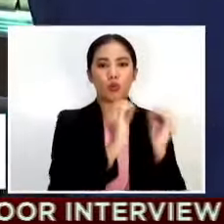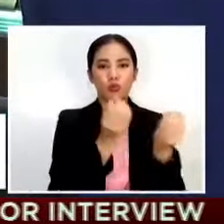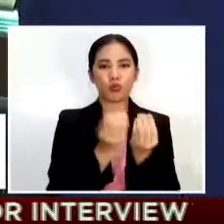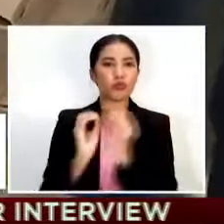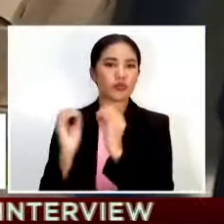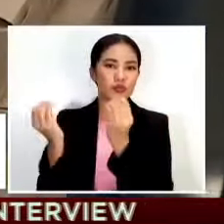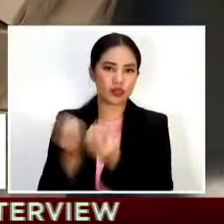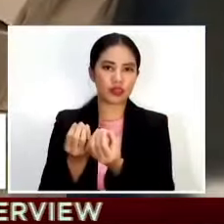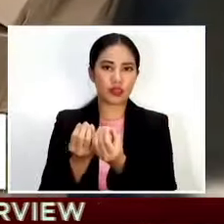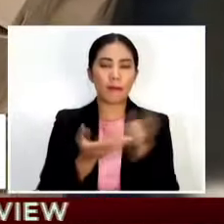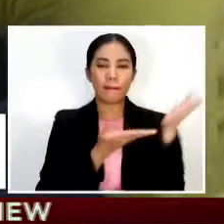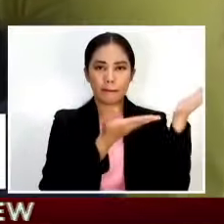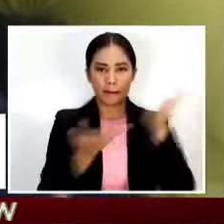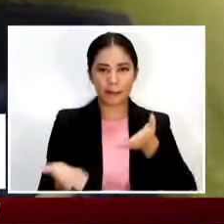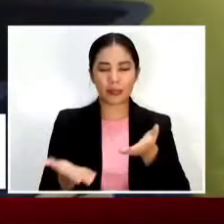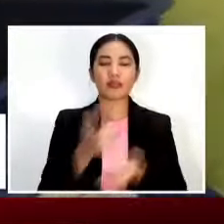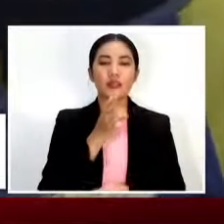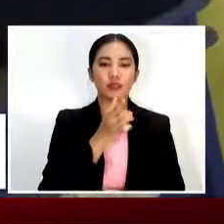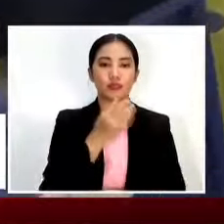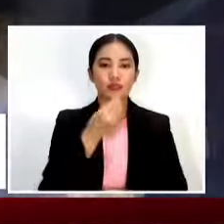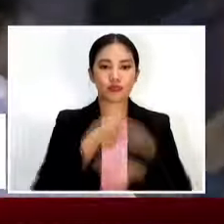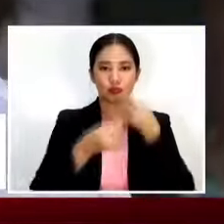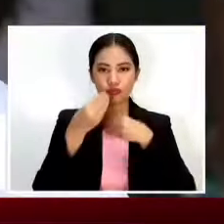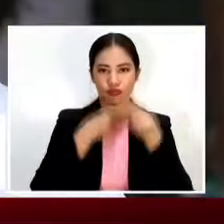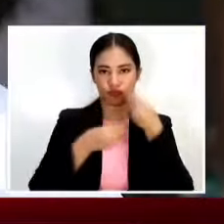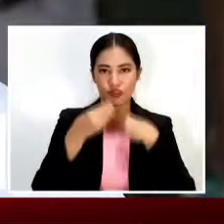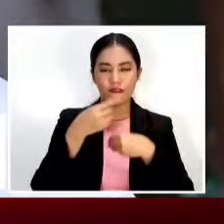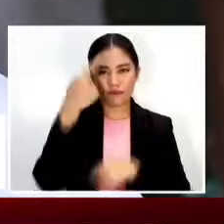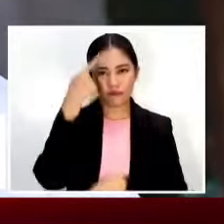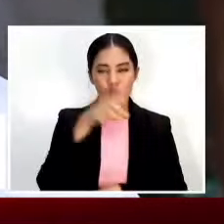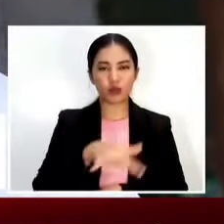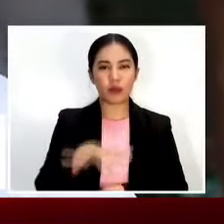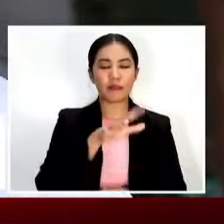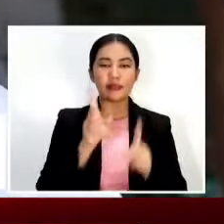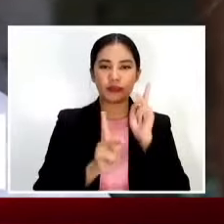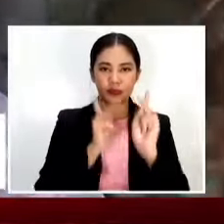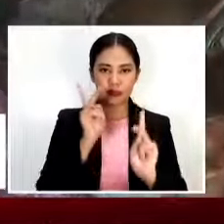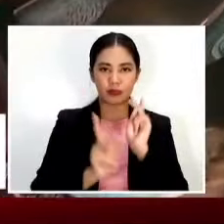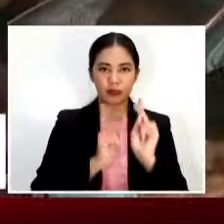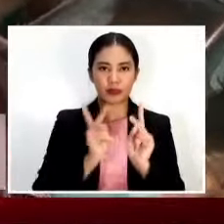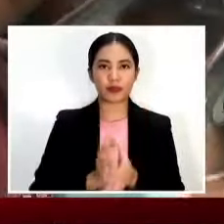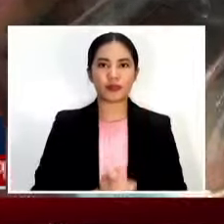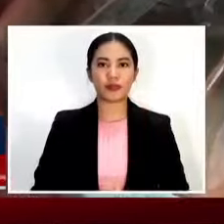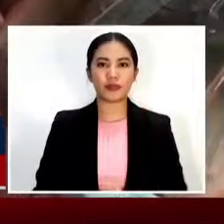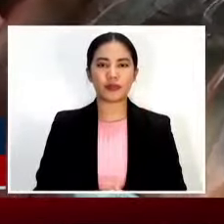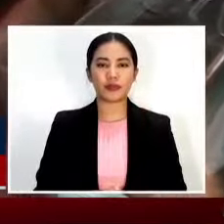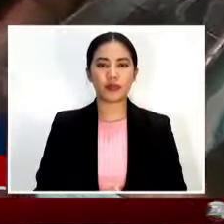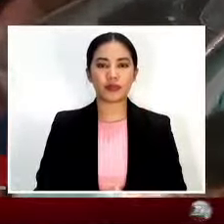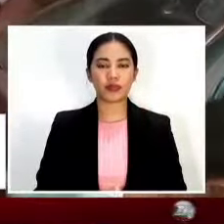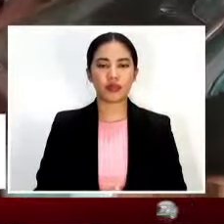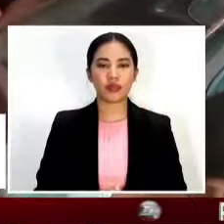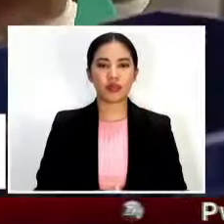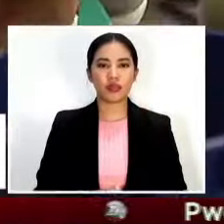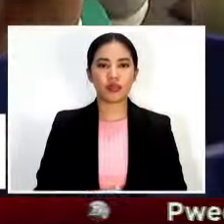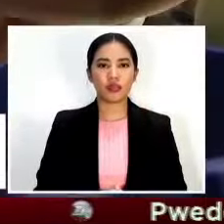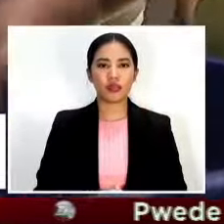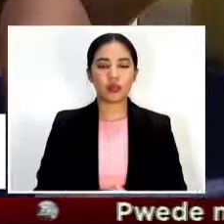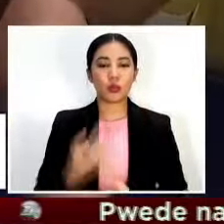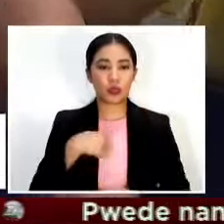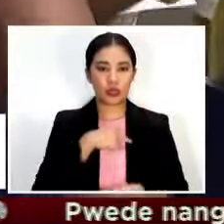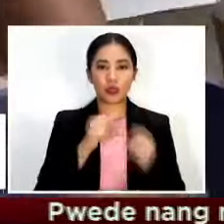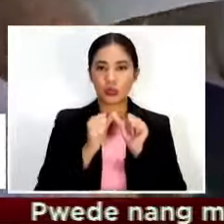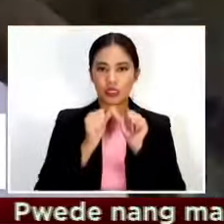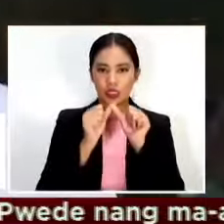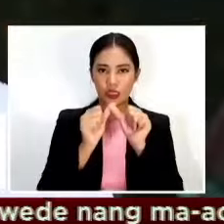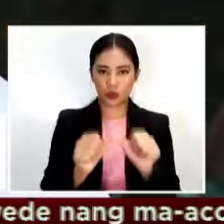pananghalian para sa mga linikas sa gabi sa magdamag sa state mong paghahin hanggang madaling araw po nagbibigay kami ng